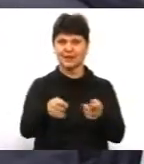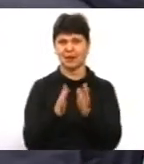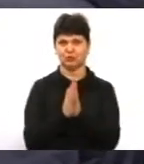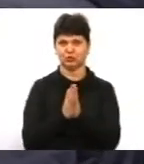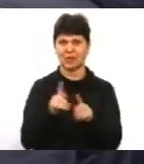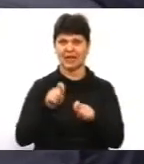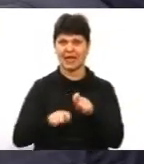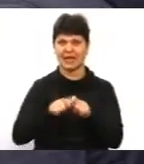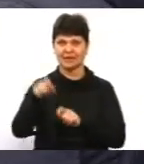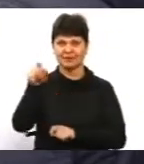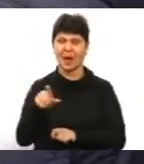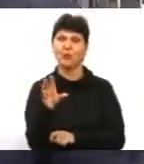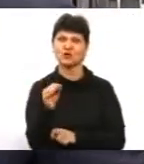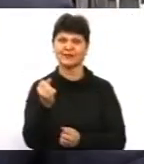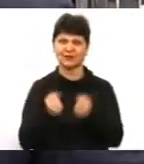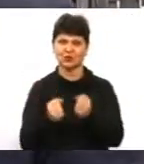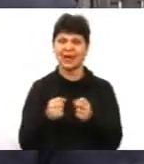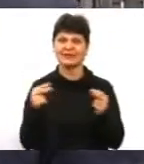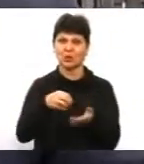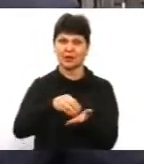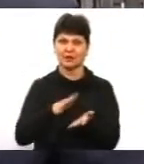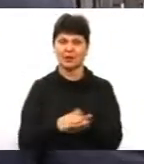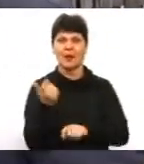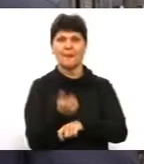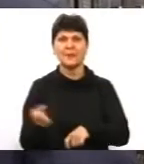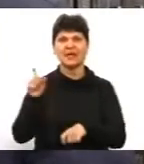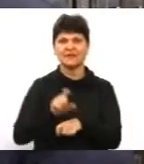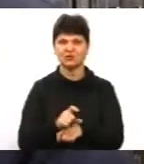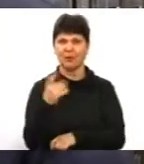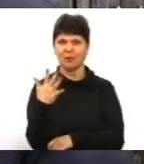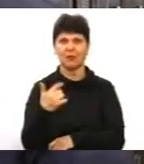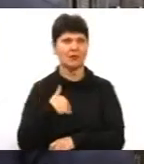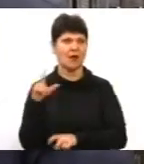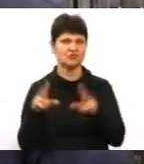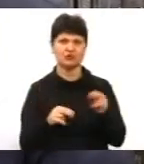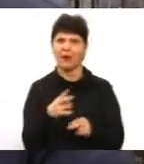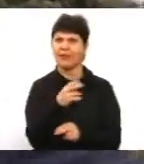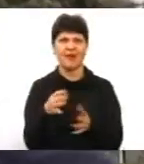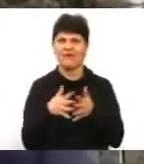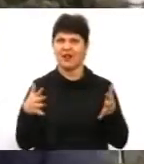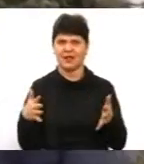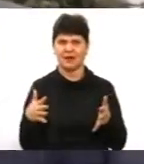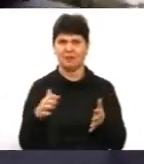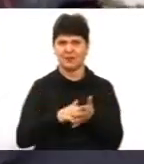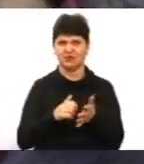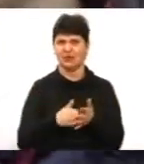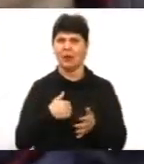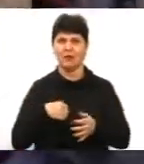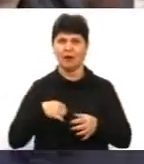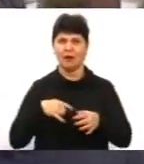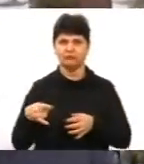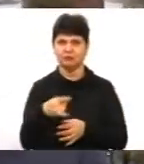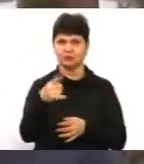посвідчення водії, а свідус про реєстрацію. Перевищив на 5, я вважаю, це невелика причина. Я не їхав 120. Для безпеки руху